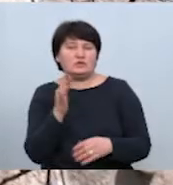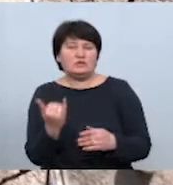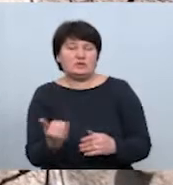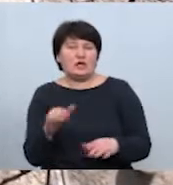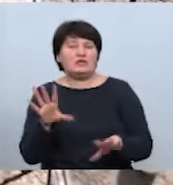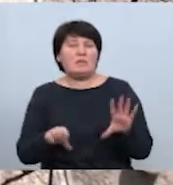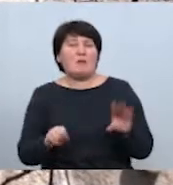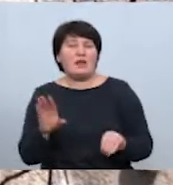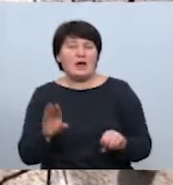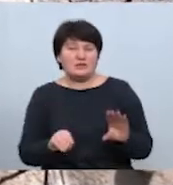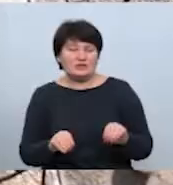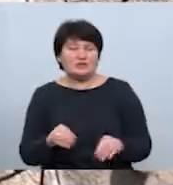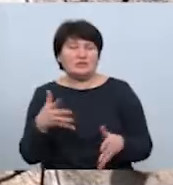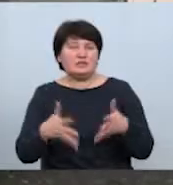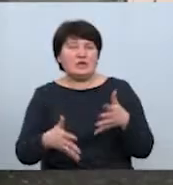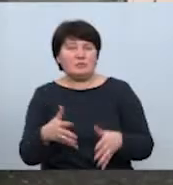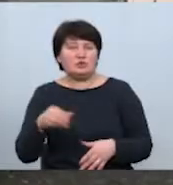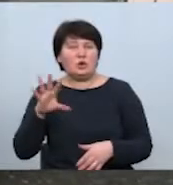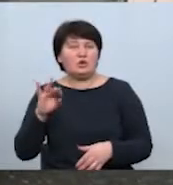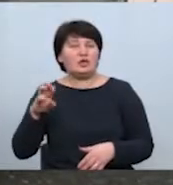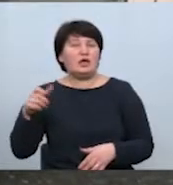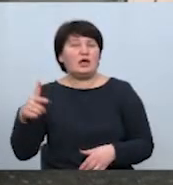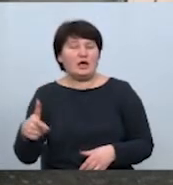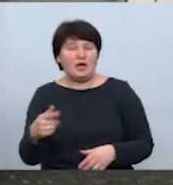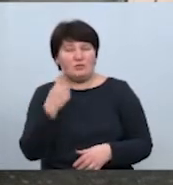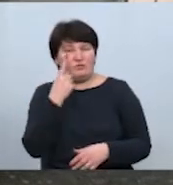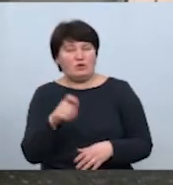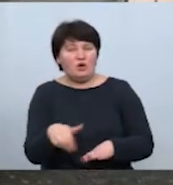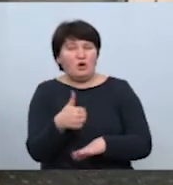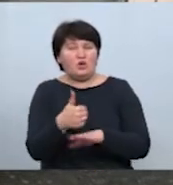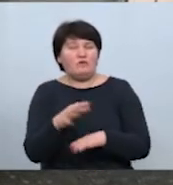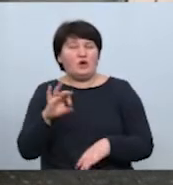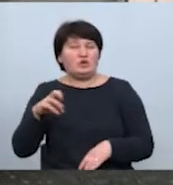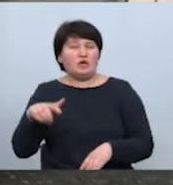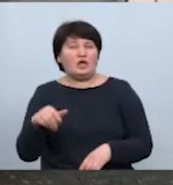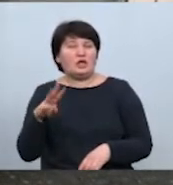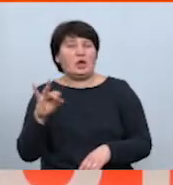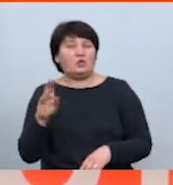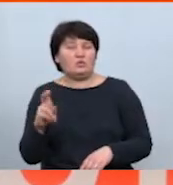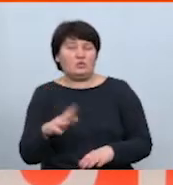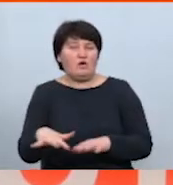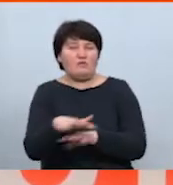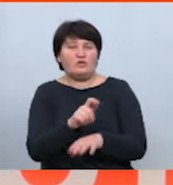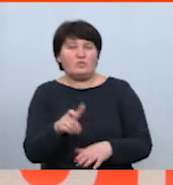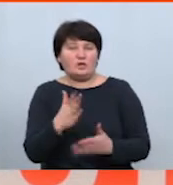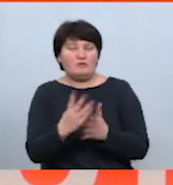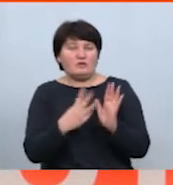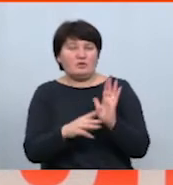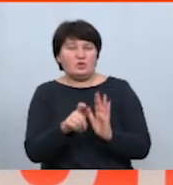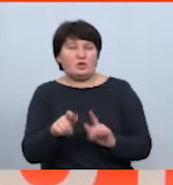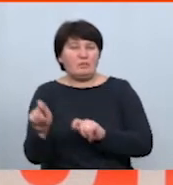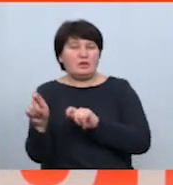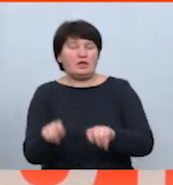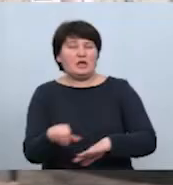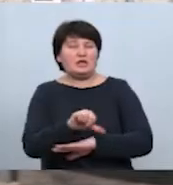Заболотівської об'єднаної територіальної громади. Як повідомив голова ОТГ Іван Танюк, в громаді є 80 осіб, які приїхали за